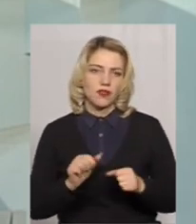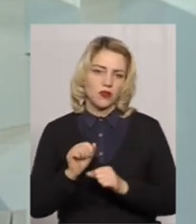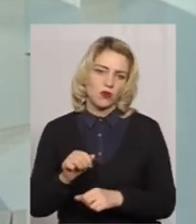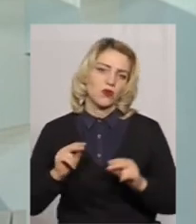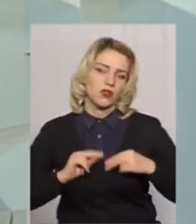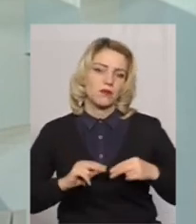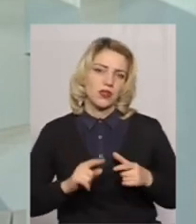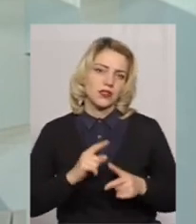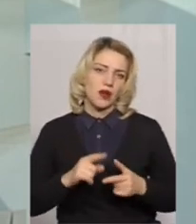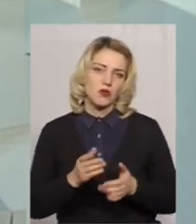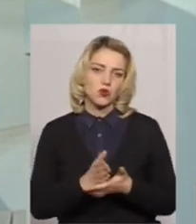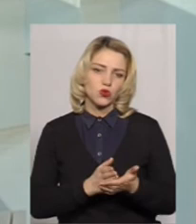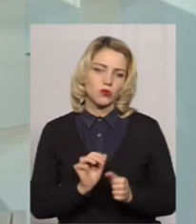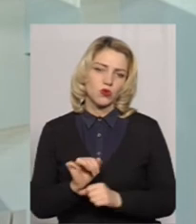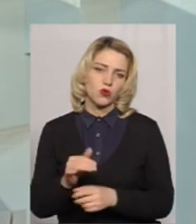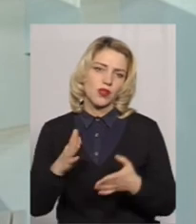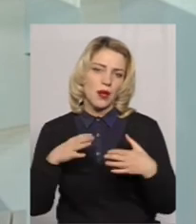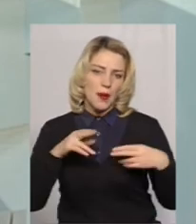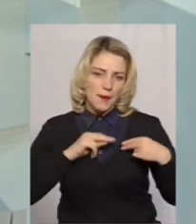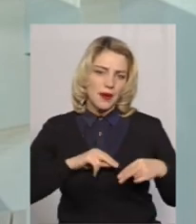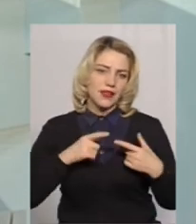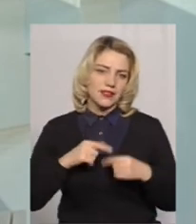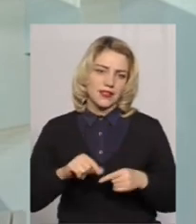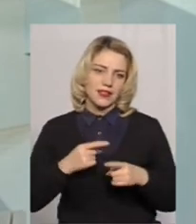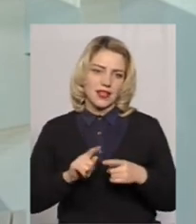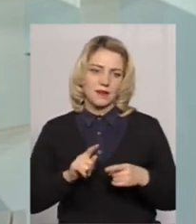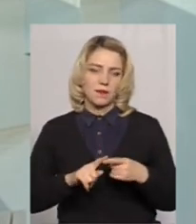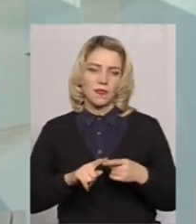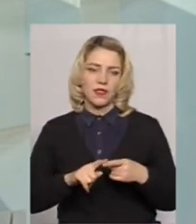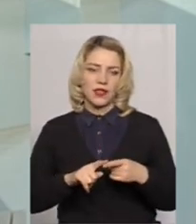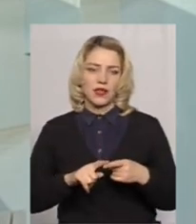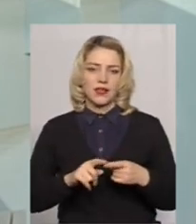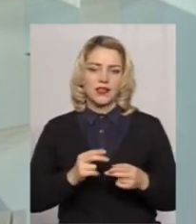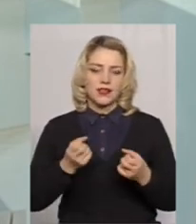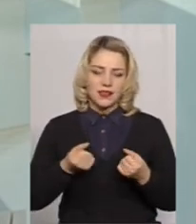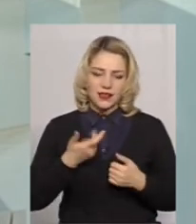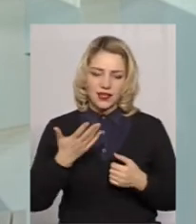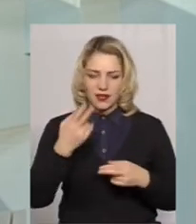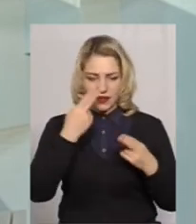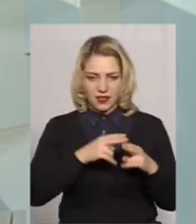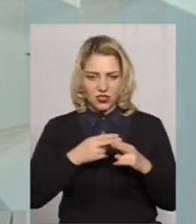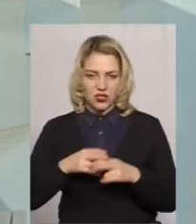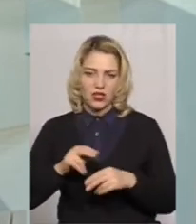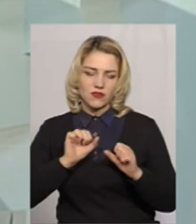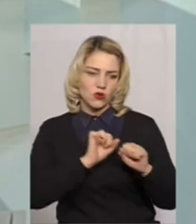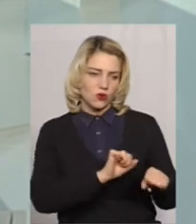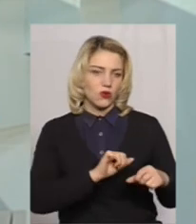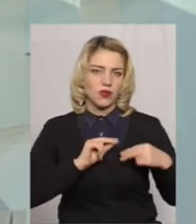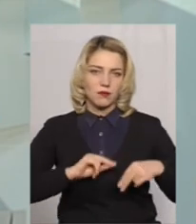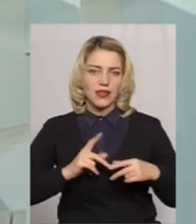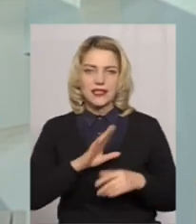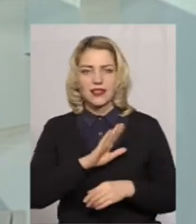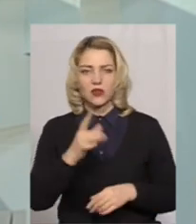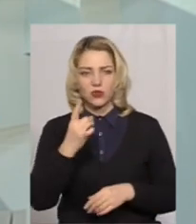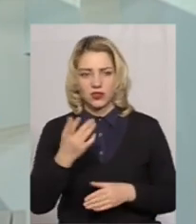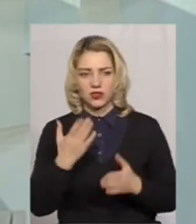або служби охорони праці, де декілька інженерів з охорони праці, а не один. Тому що зрозумієте, що якщо один інженер з